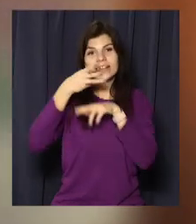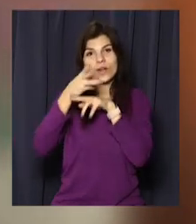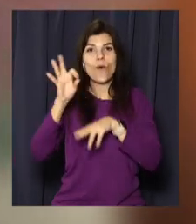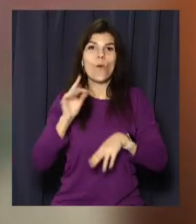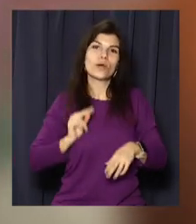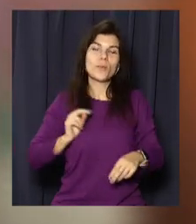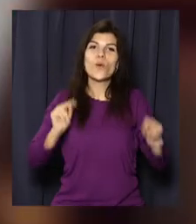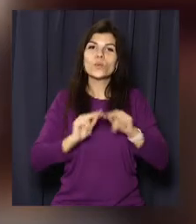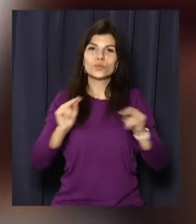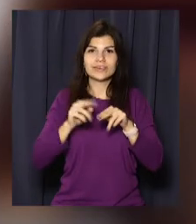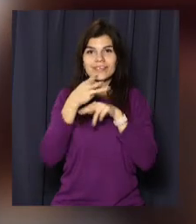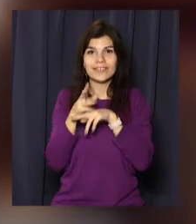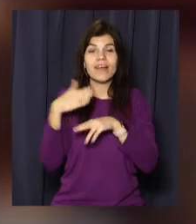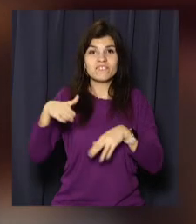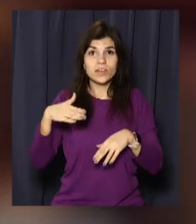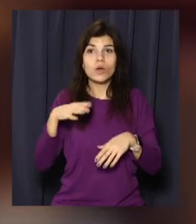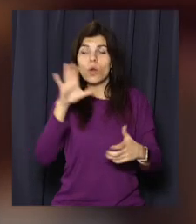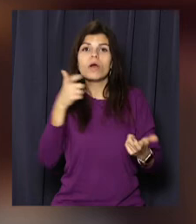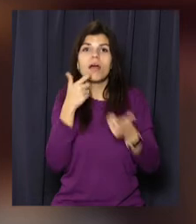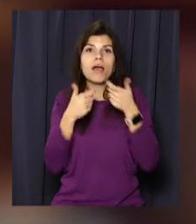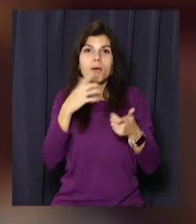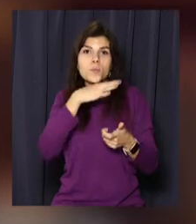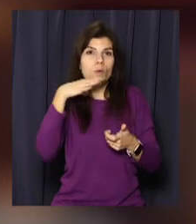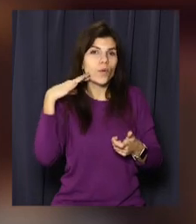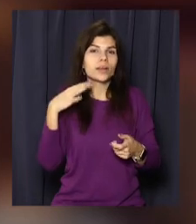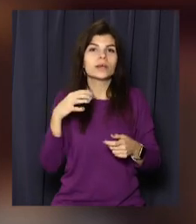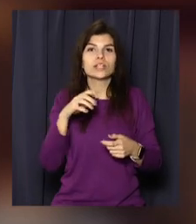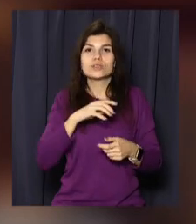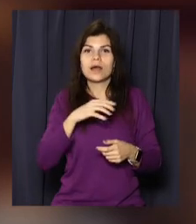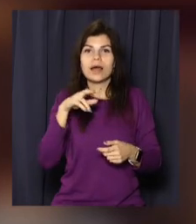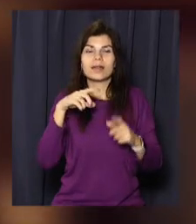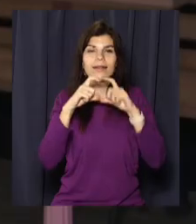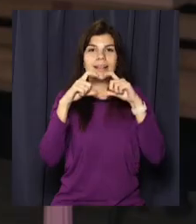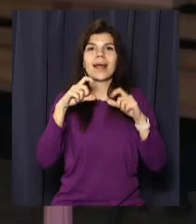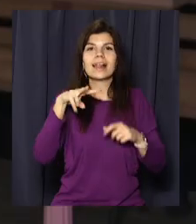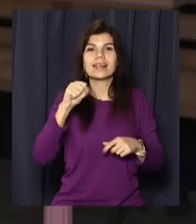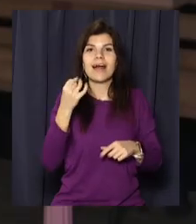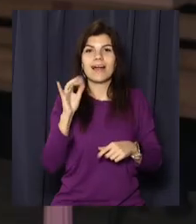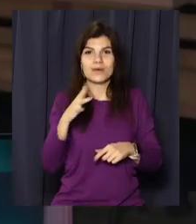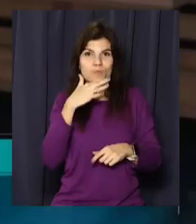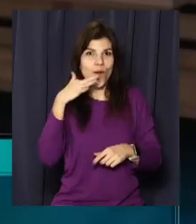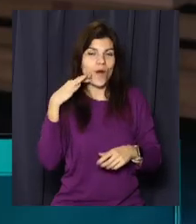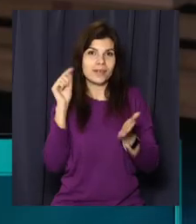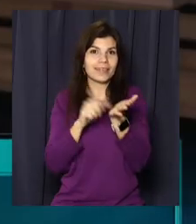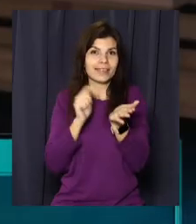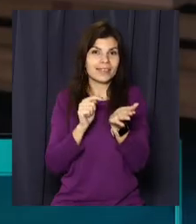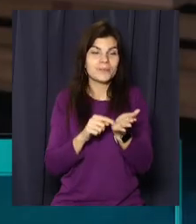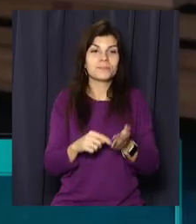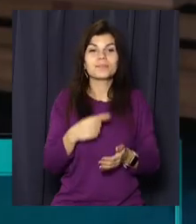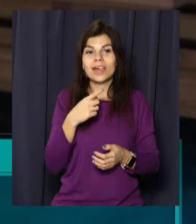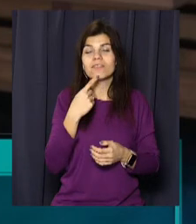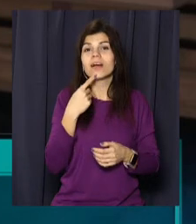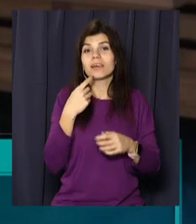роботу викладача. Її відео збирають мільйони переглядів та сотні тисяч лайків. Знімаю так звані тренди, які